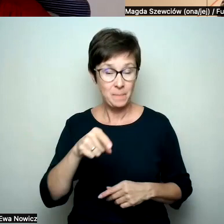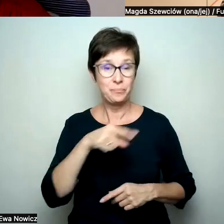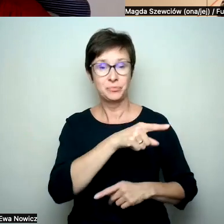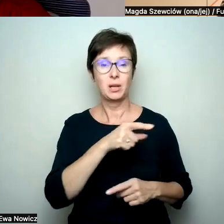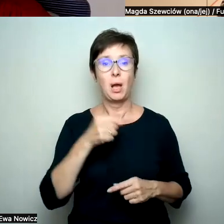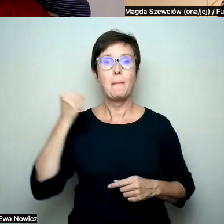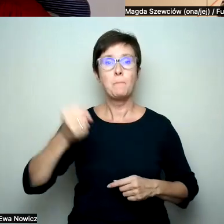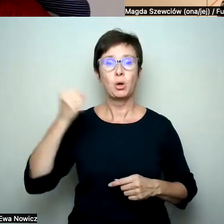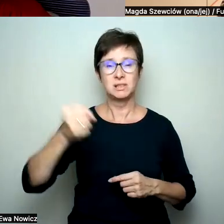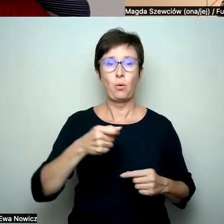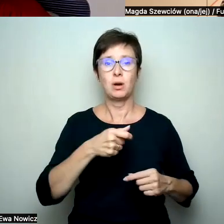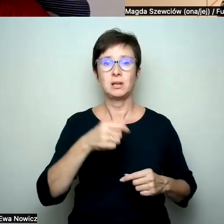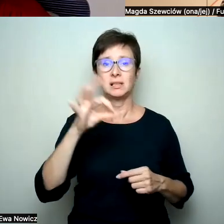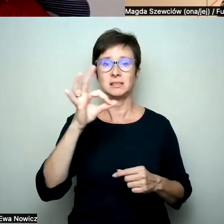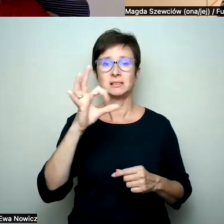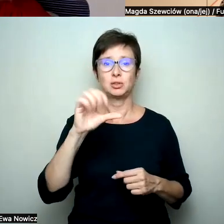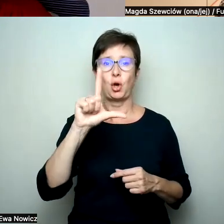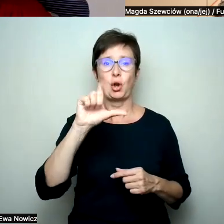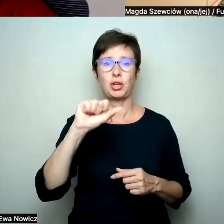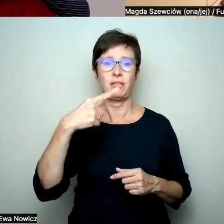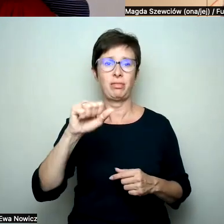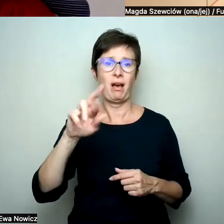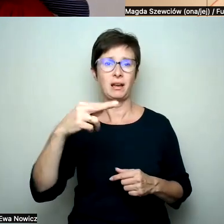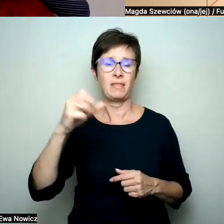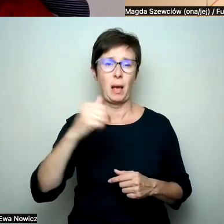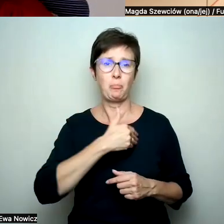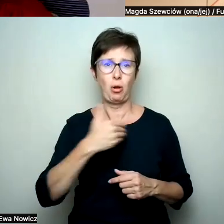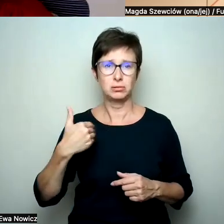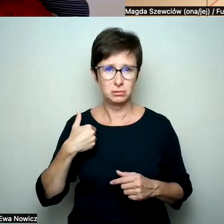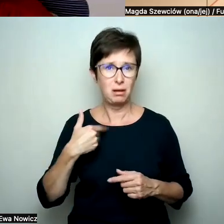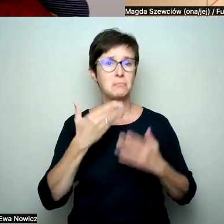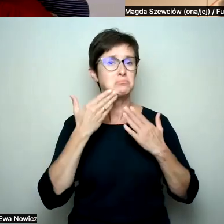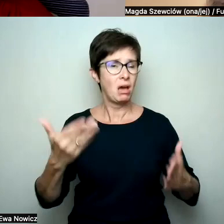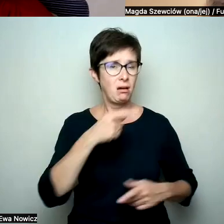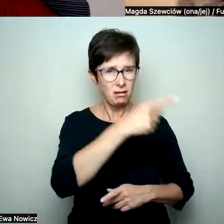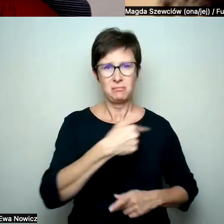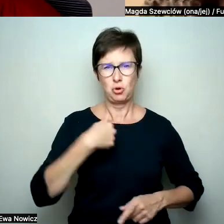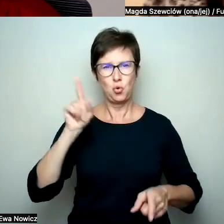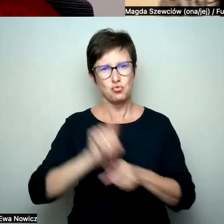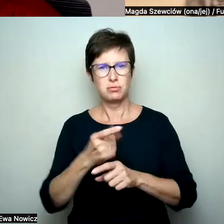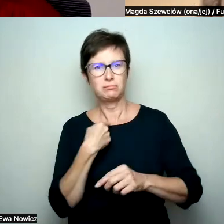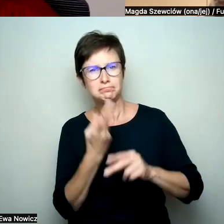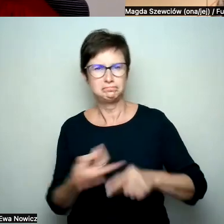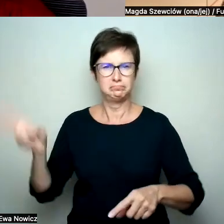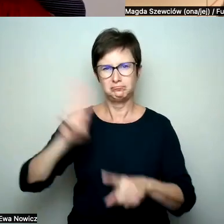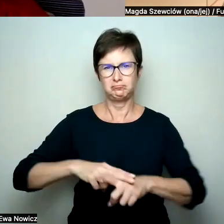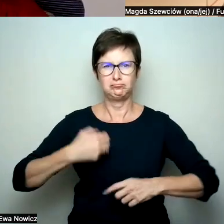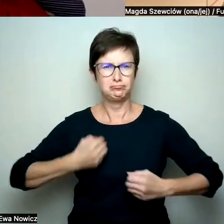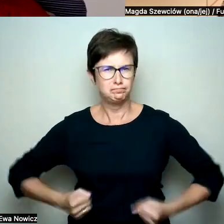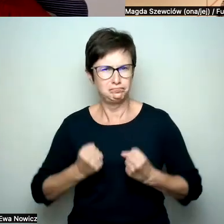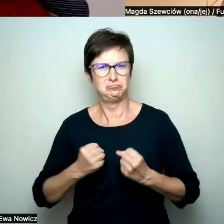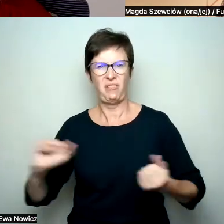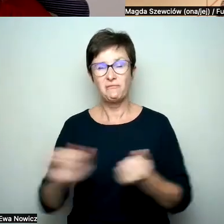to to, że jestem jeszcze bardziej zdeterminowana, żeby nikt nigdy nie musiał czytać o sobie takich rzeczy.